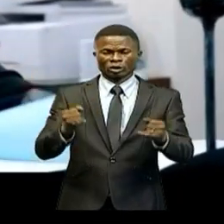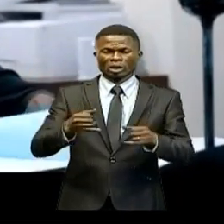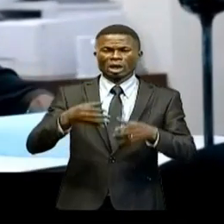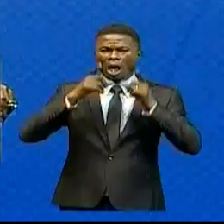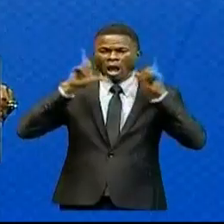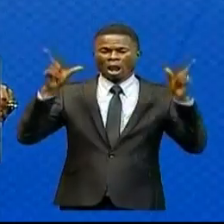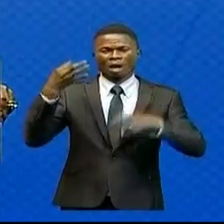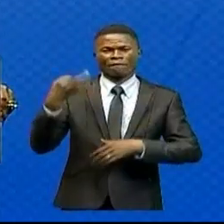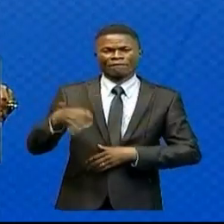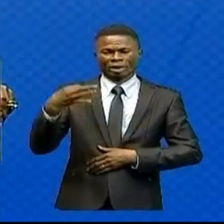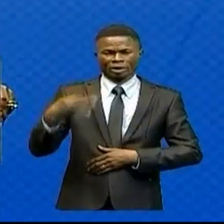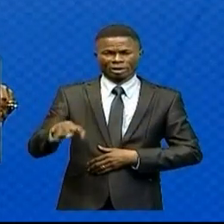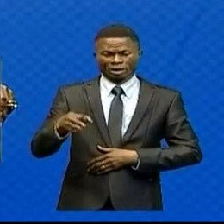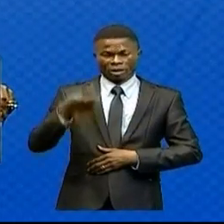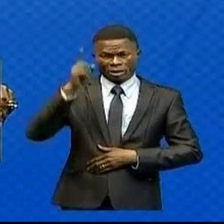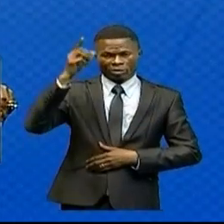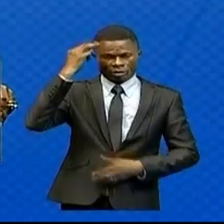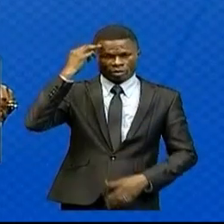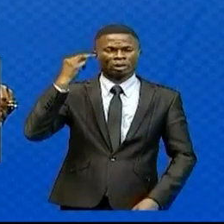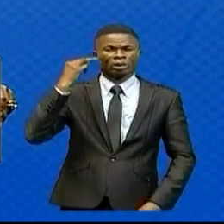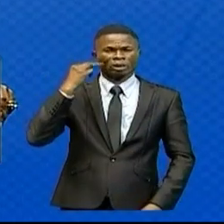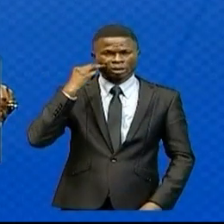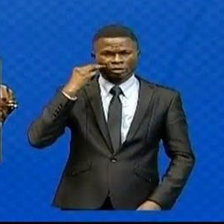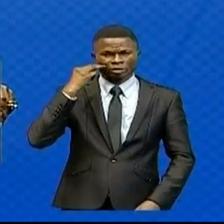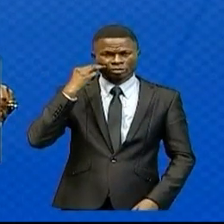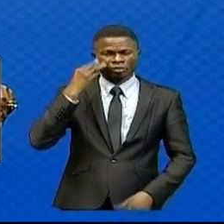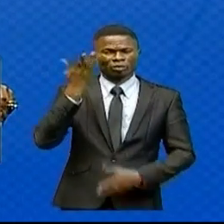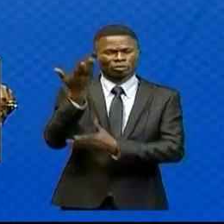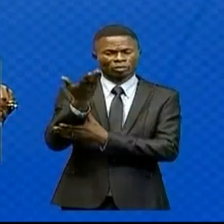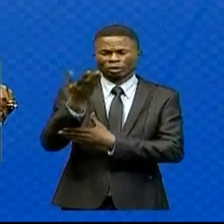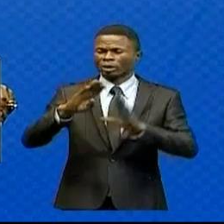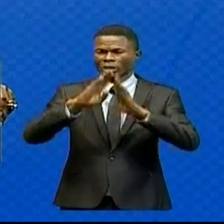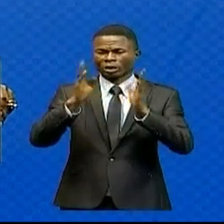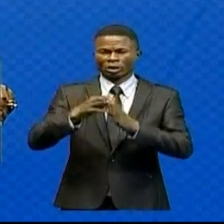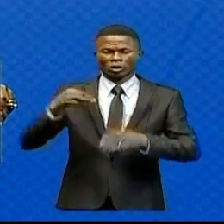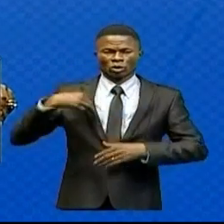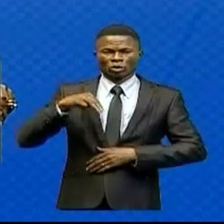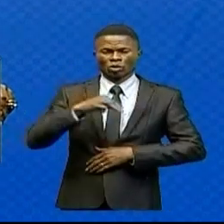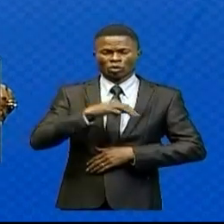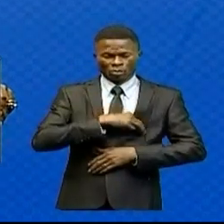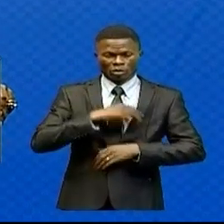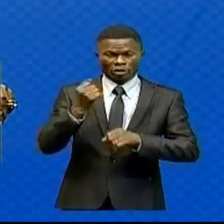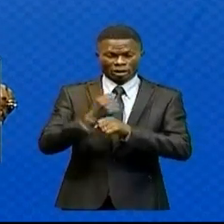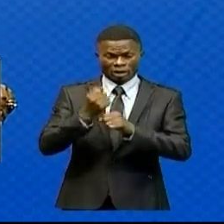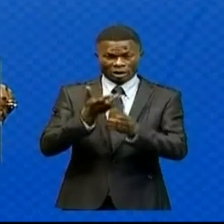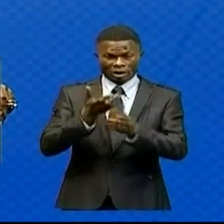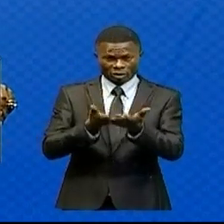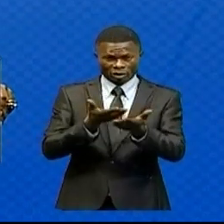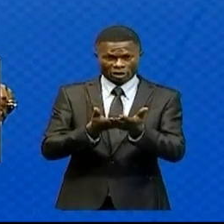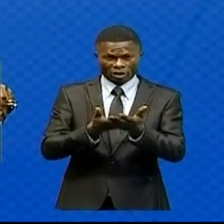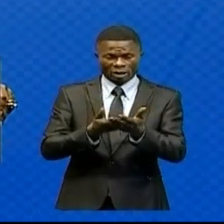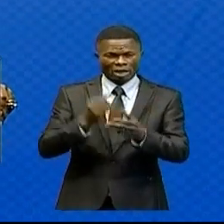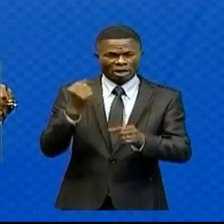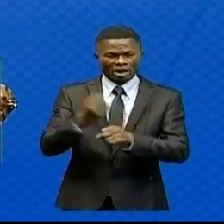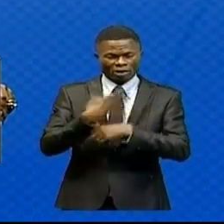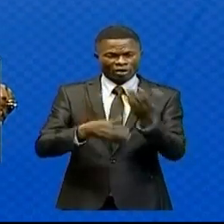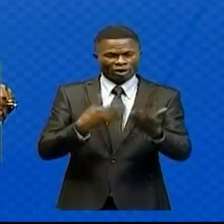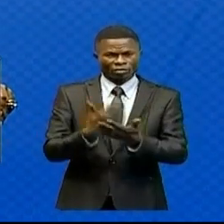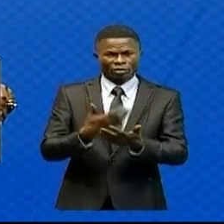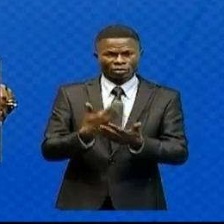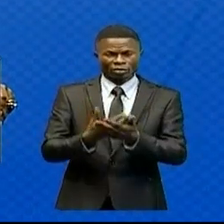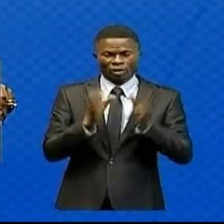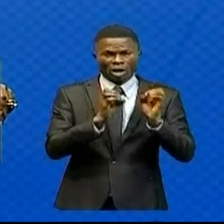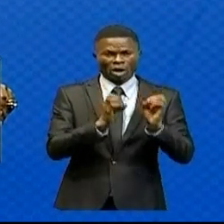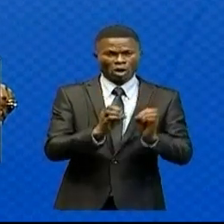Le Premier ministre a appelé tous les membres du comité depuis le temps à s'accueillir rapidement dans l